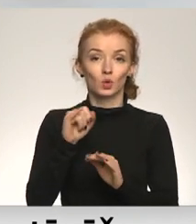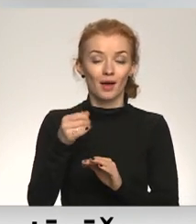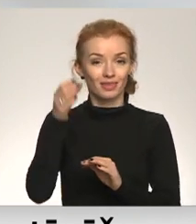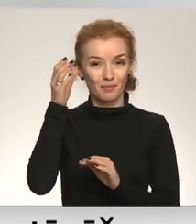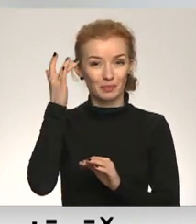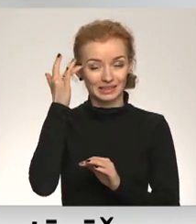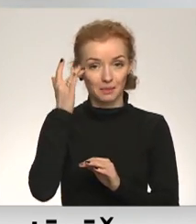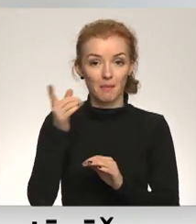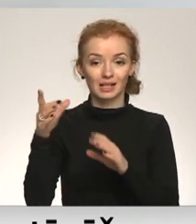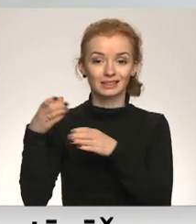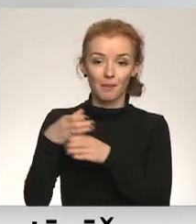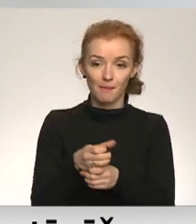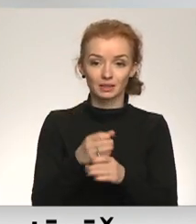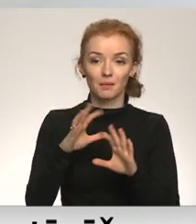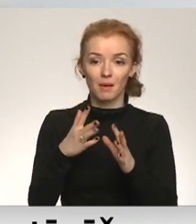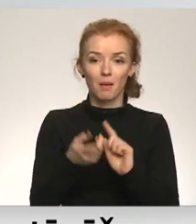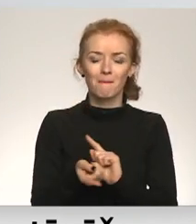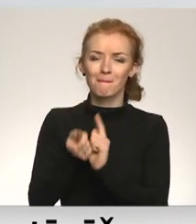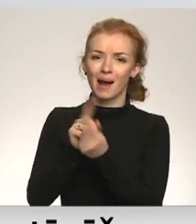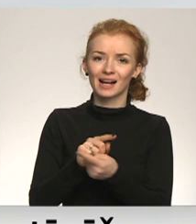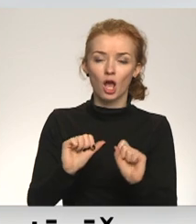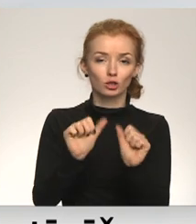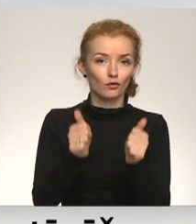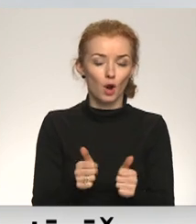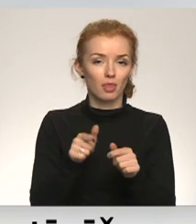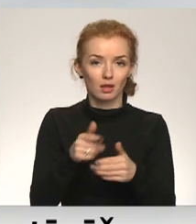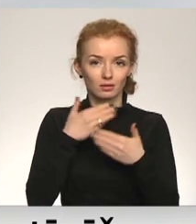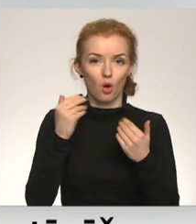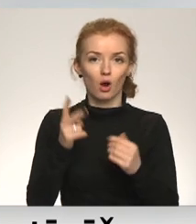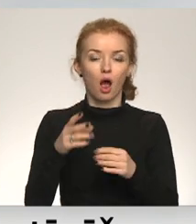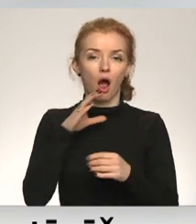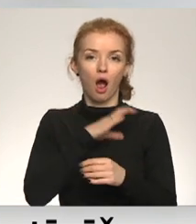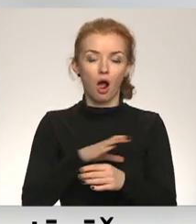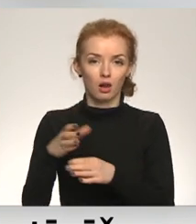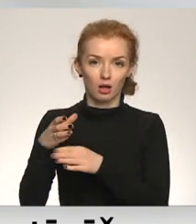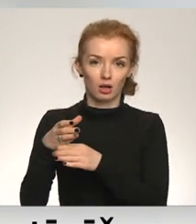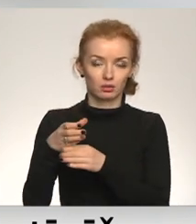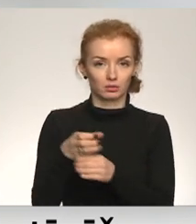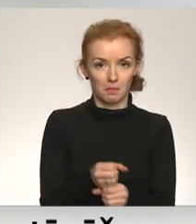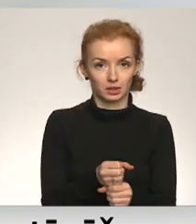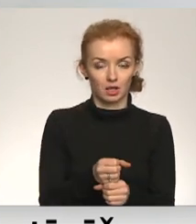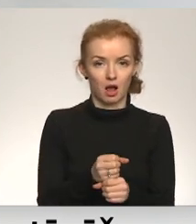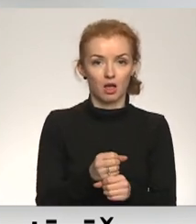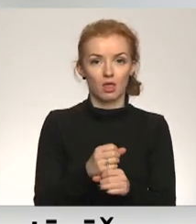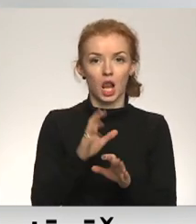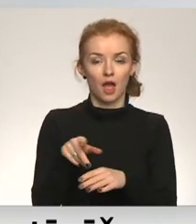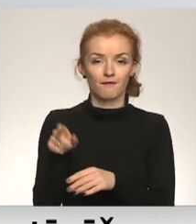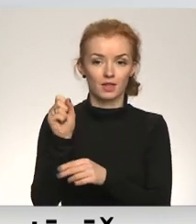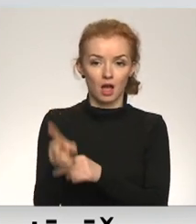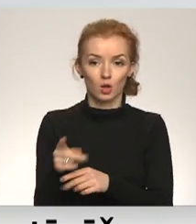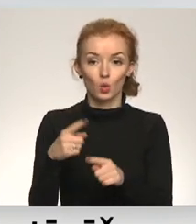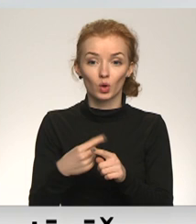viņiem samazinājās, bet mainījās jau pavisam citu formatu. Tas jau nav tā, ka viņiem samazināt darbu samaksu, lai viņi tikt atlaist.